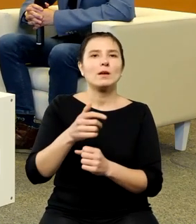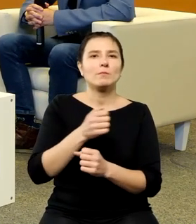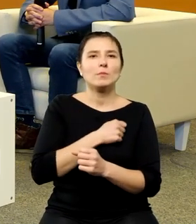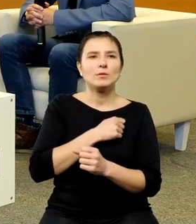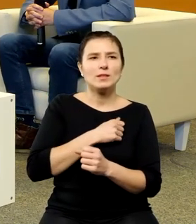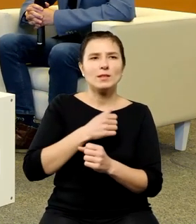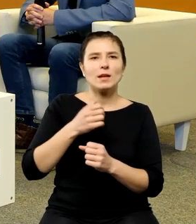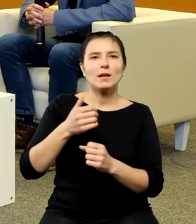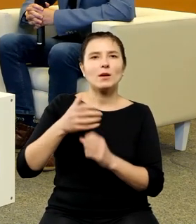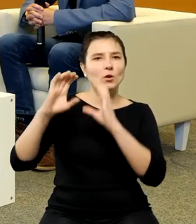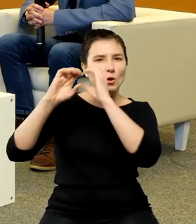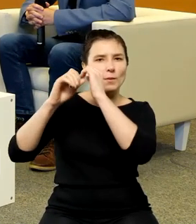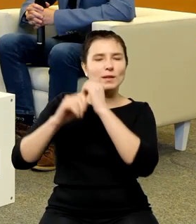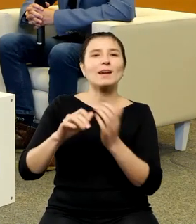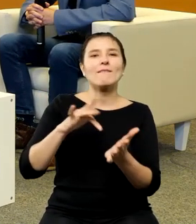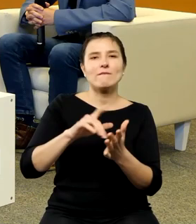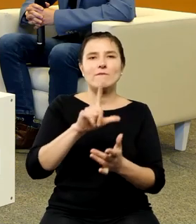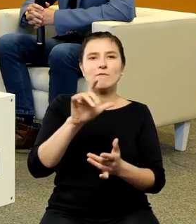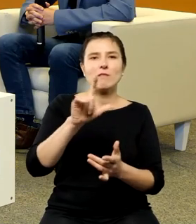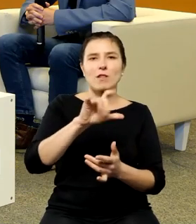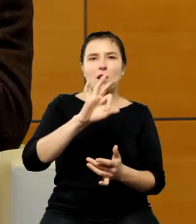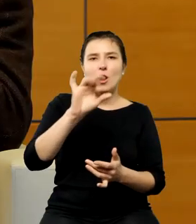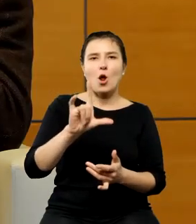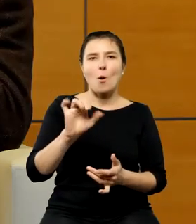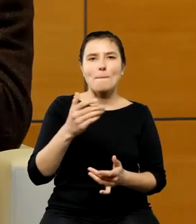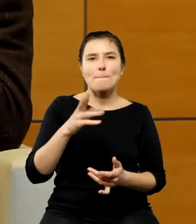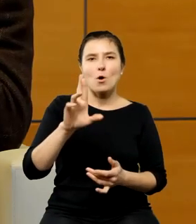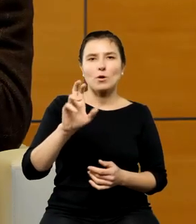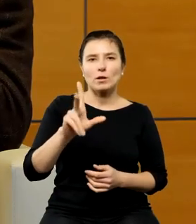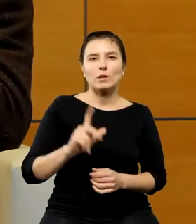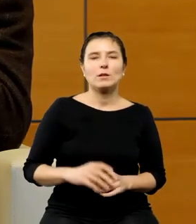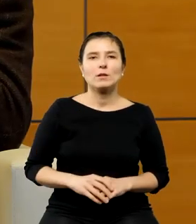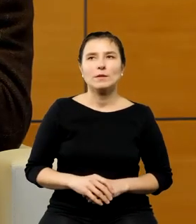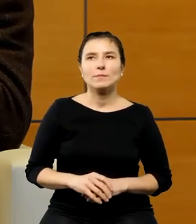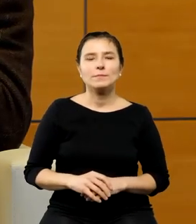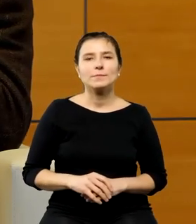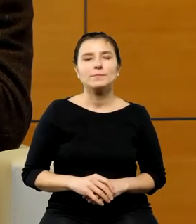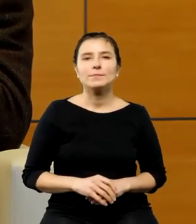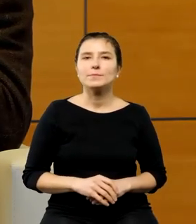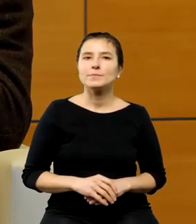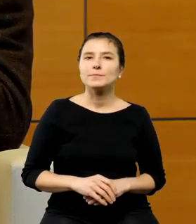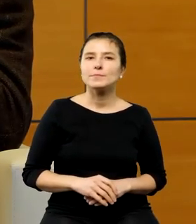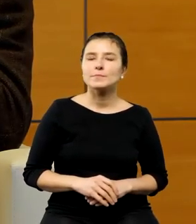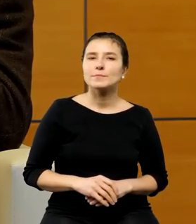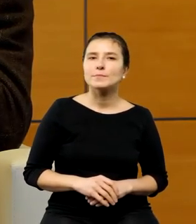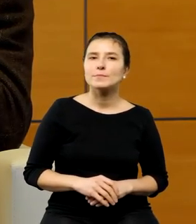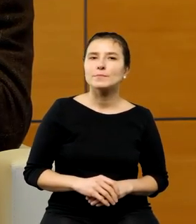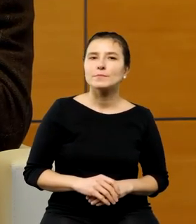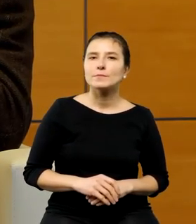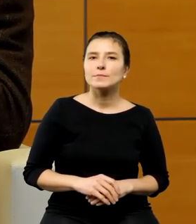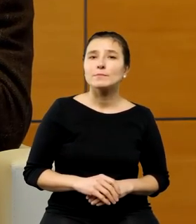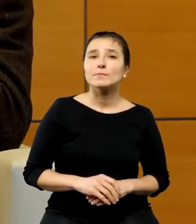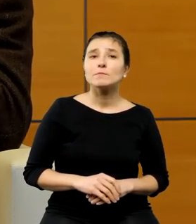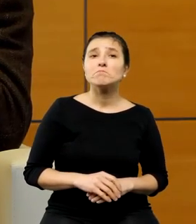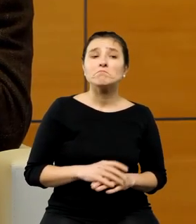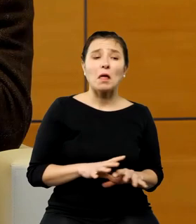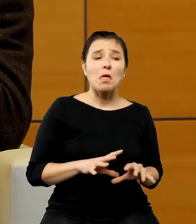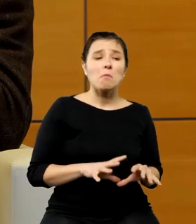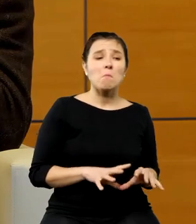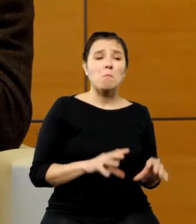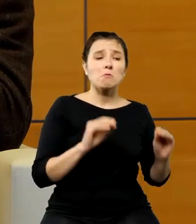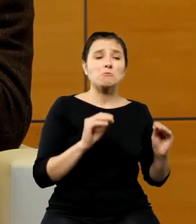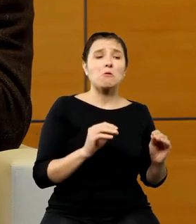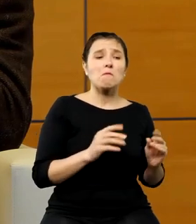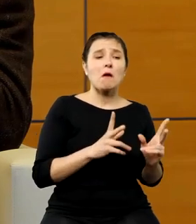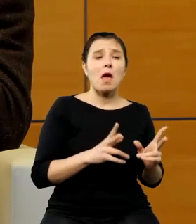troszkę gorzej znane są od pewnego momentu te najwcześniejsze etapy krążenia